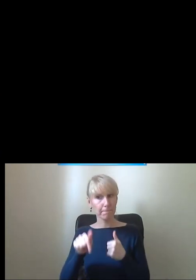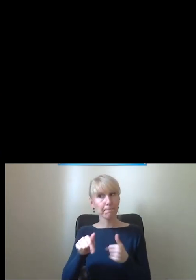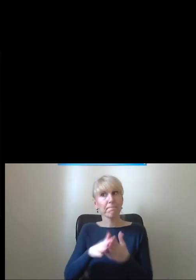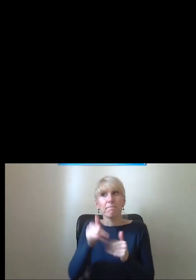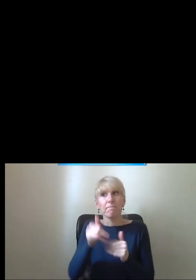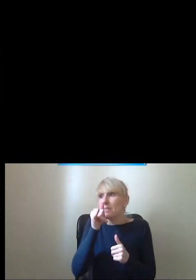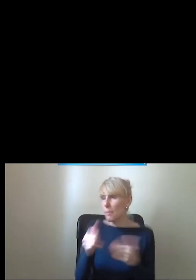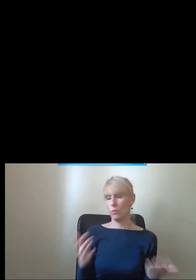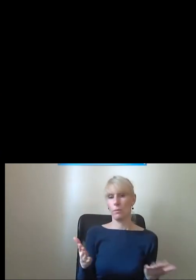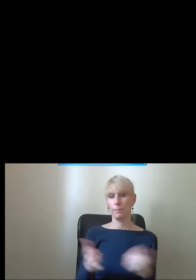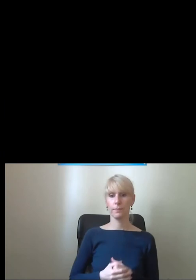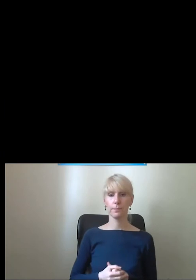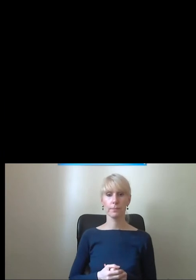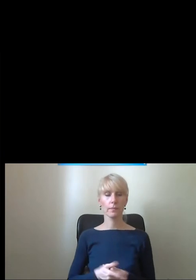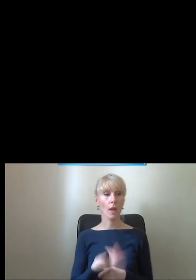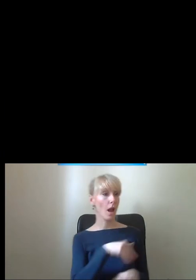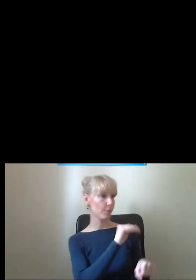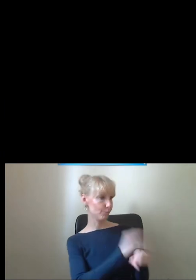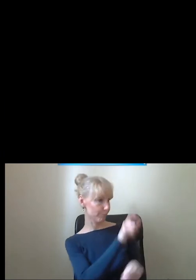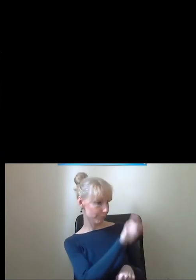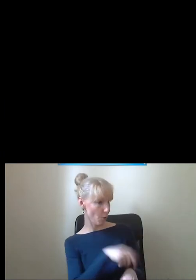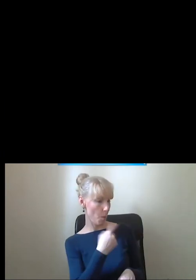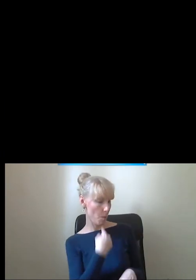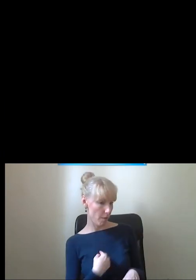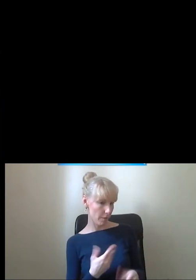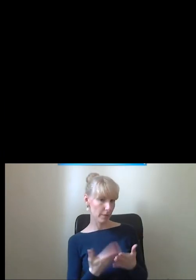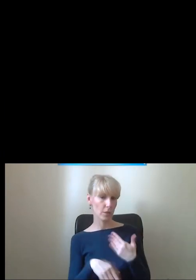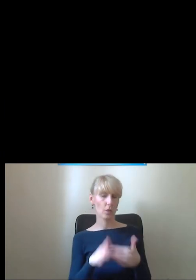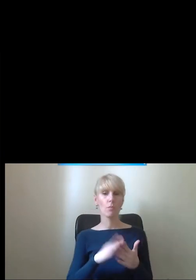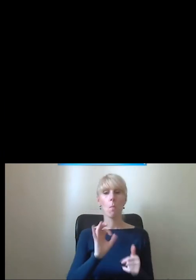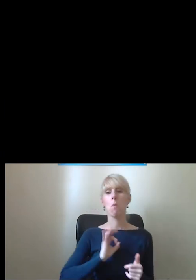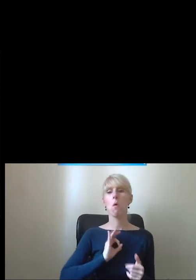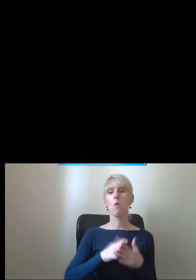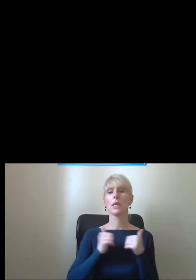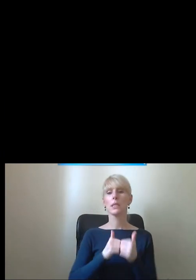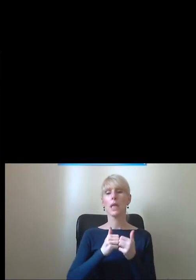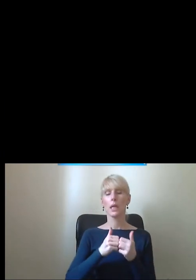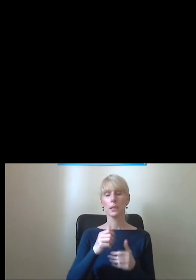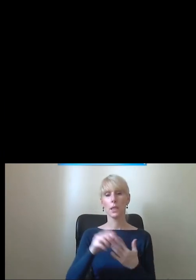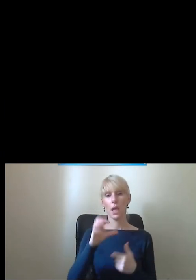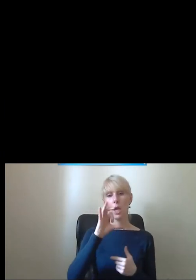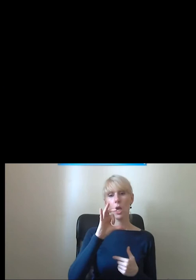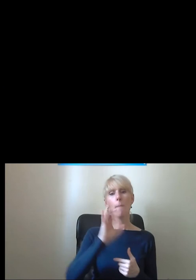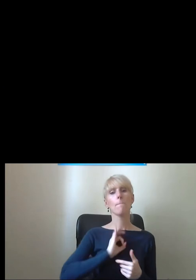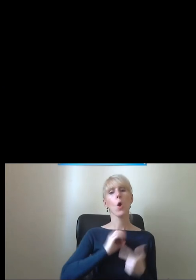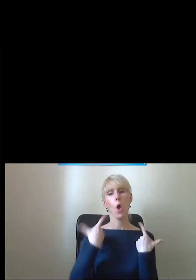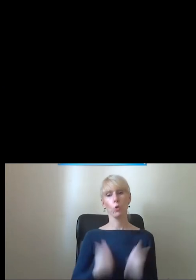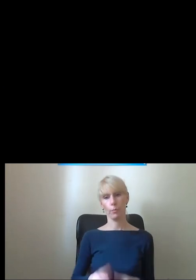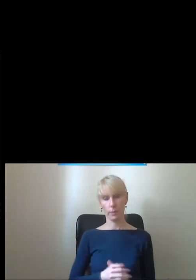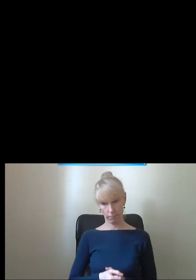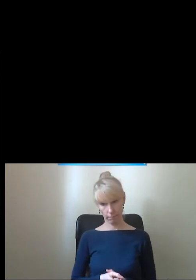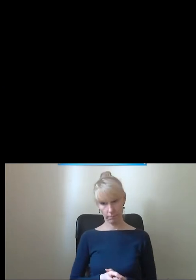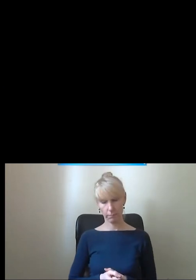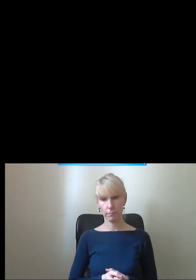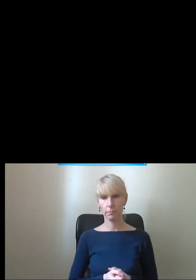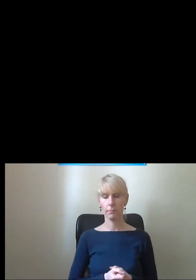jak to mój kolega mówi, nie może być subiektywne, bo moje zdanie zawsze jest subiektywne, czyli jest moje osobiste. To tak tytułem